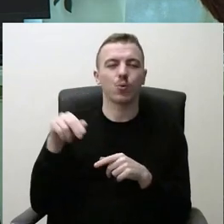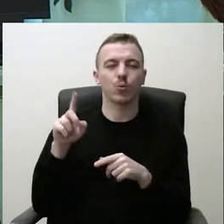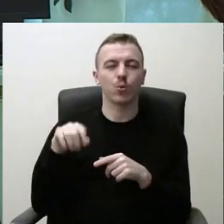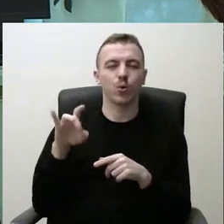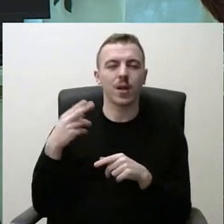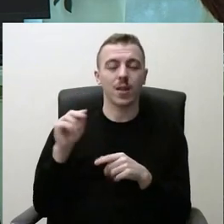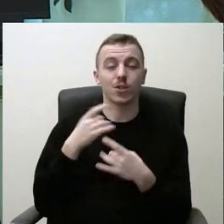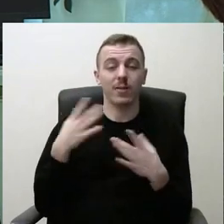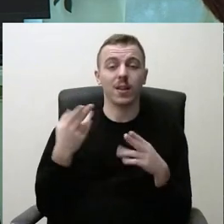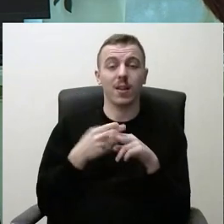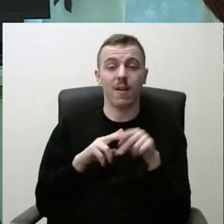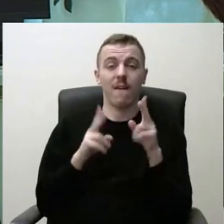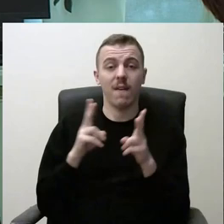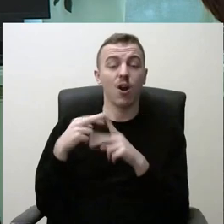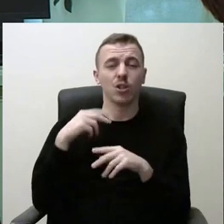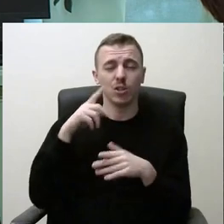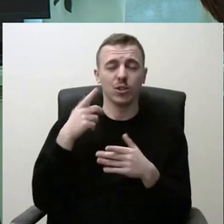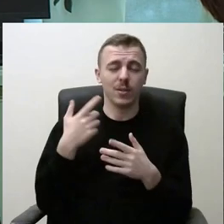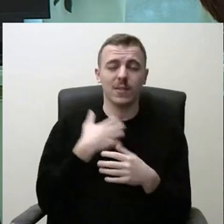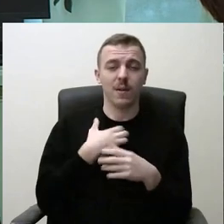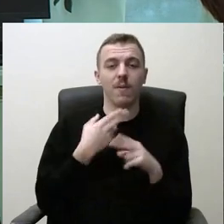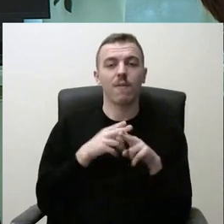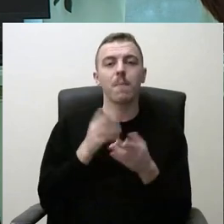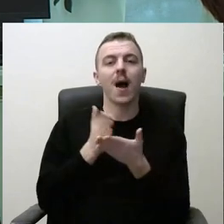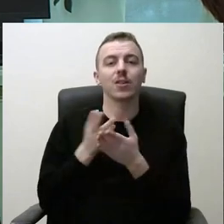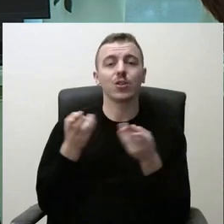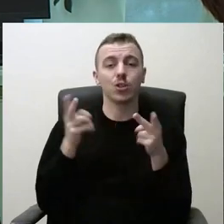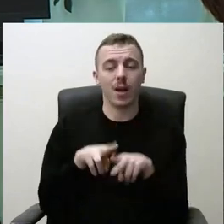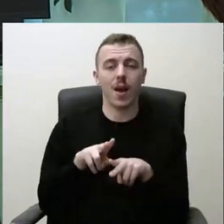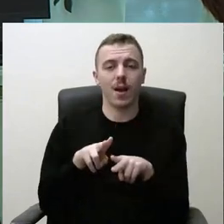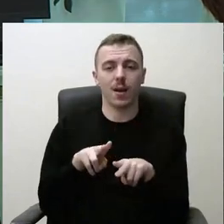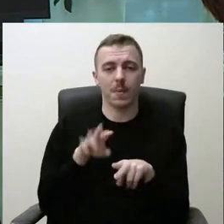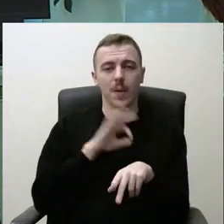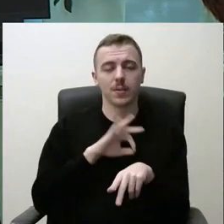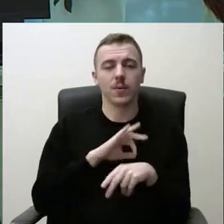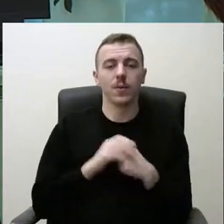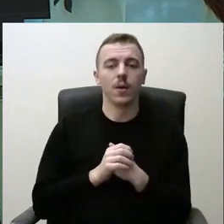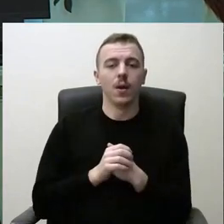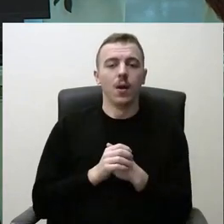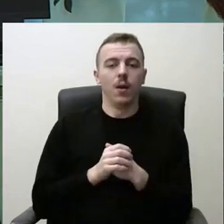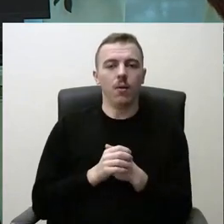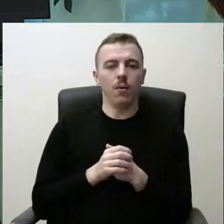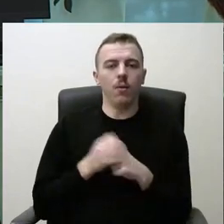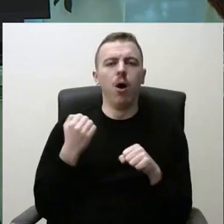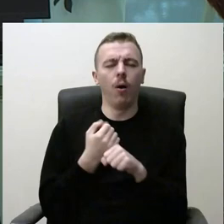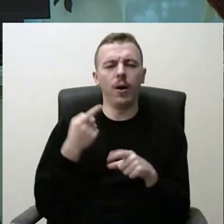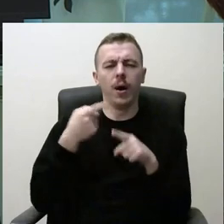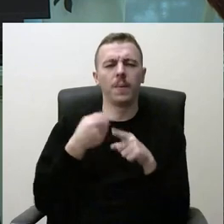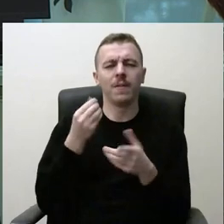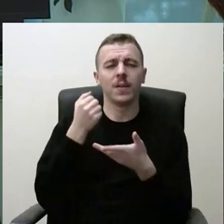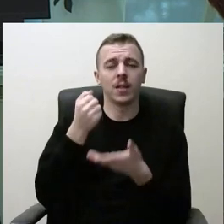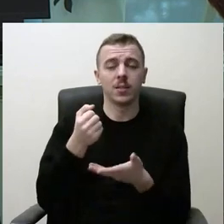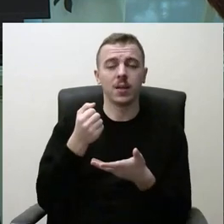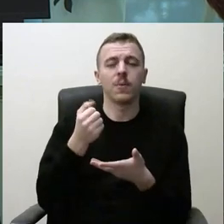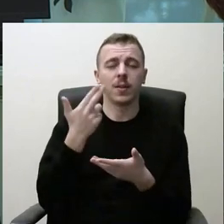svarbiausiai, kad išlieka tie, ta patirtis, kuri buvo įgyta per šitą laikotarpį. O kad reikia papildomą finansavimų ir žmonių pritraukimą,